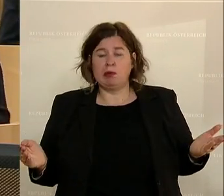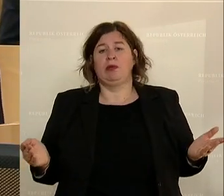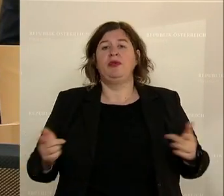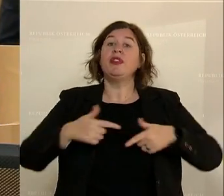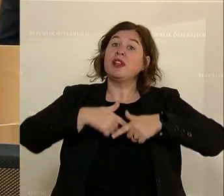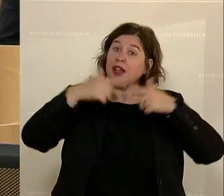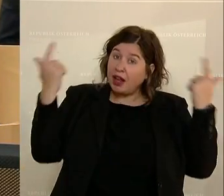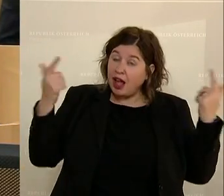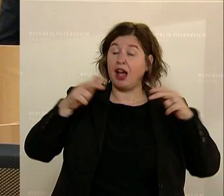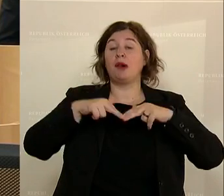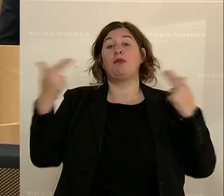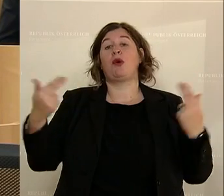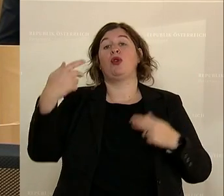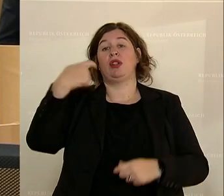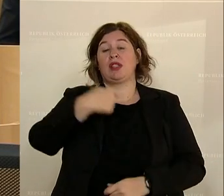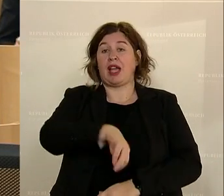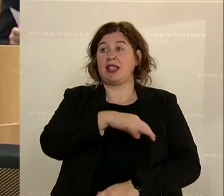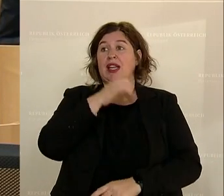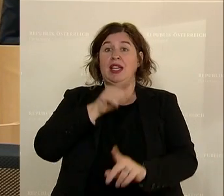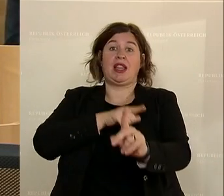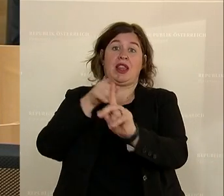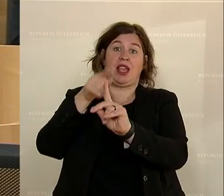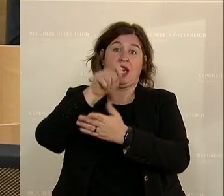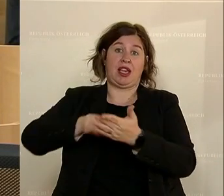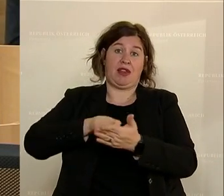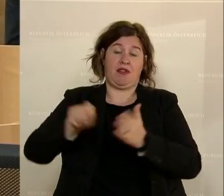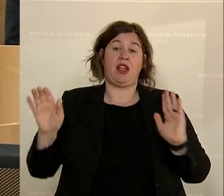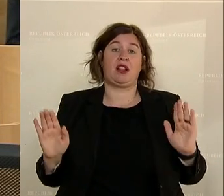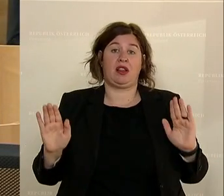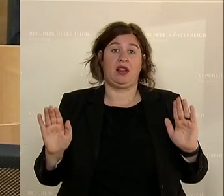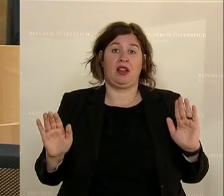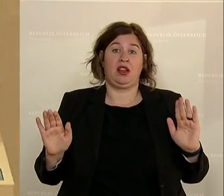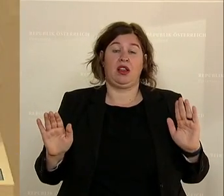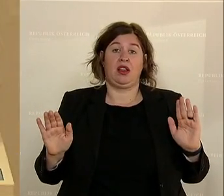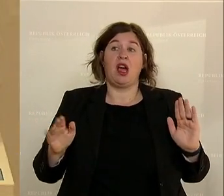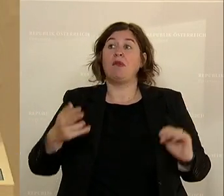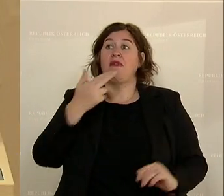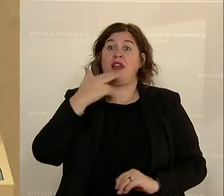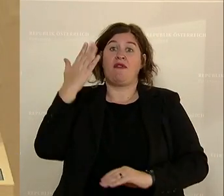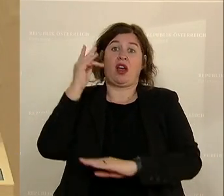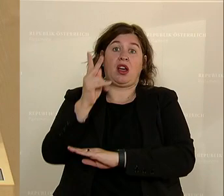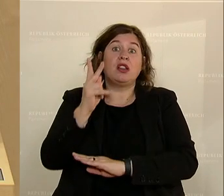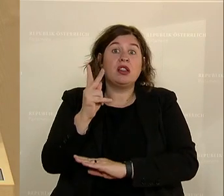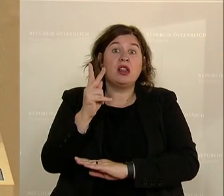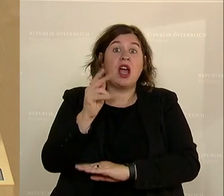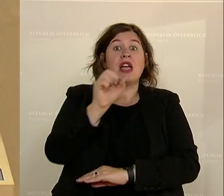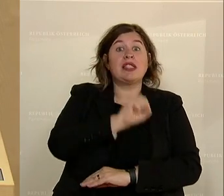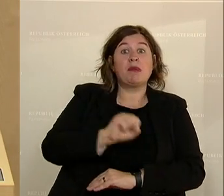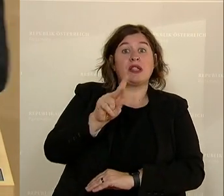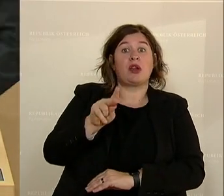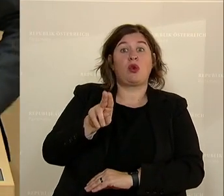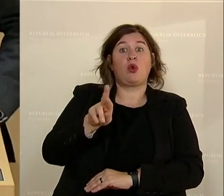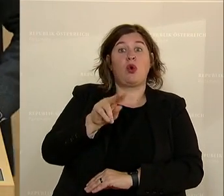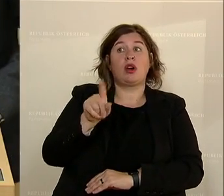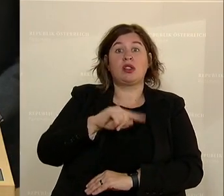Österreich der Bundeskanzler nicht direkt gewählt. Aber wer hat denn kandidiert? Der Sebastian Kurz, der ehemalige